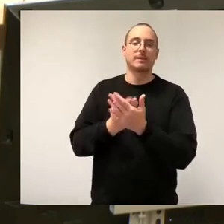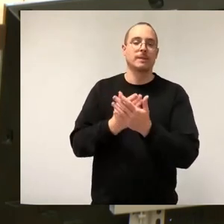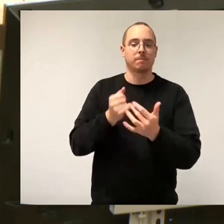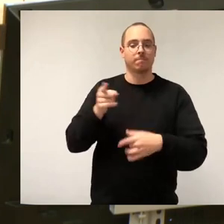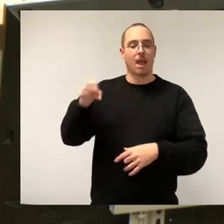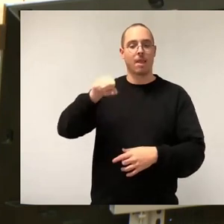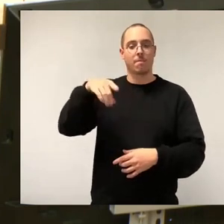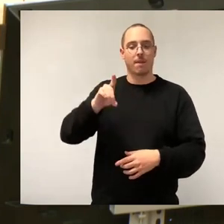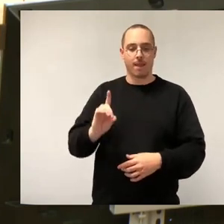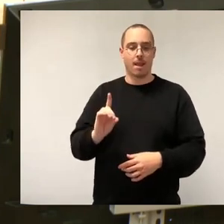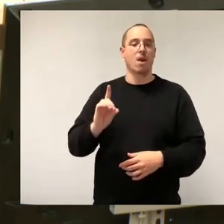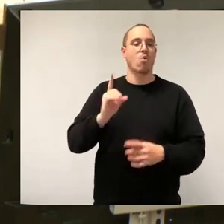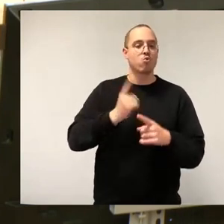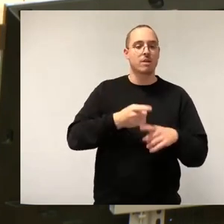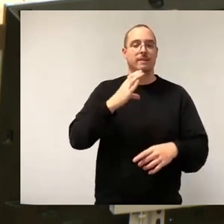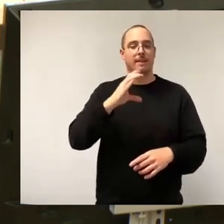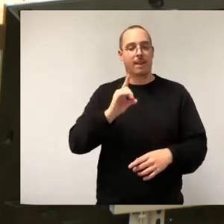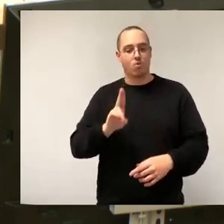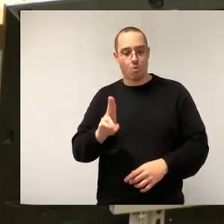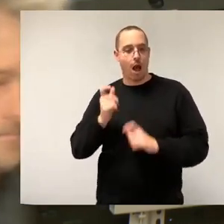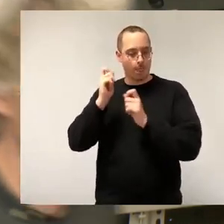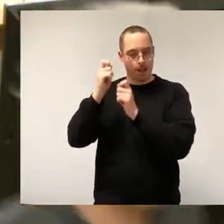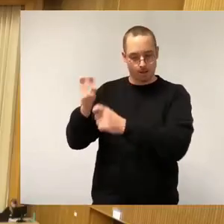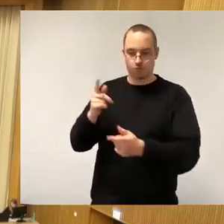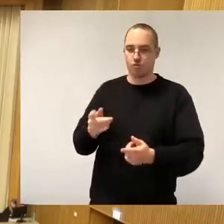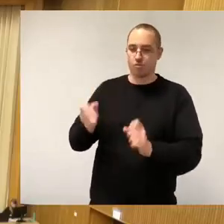werden wir uns nicht erwähnen können. Vielen Dank für Ihre Aufmerksamkeit.